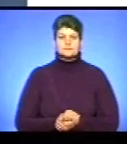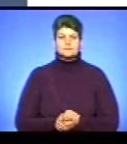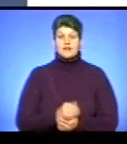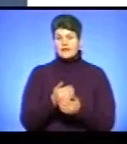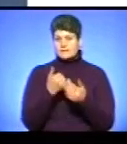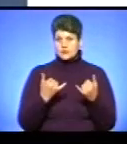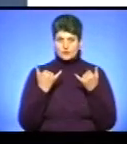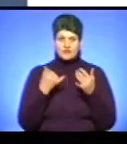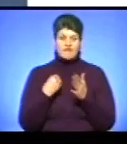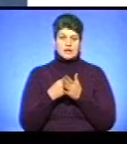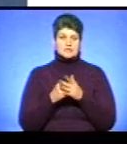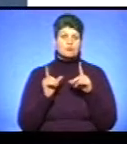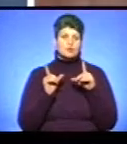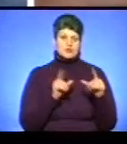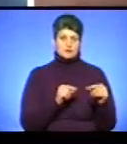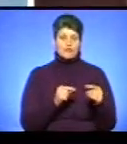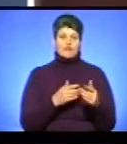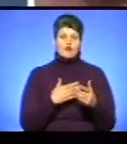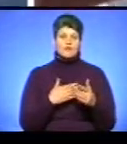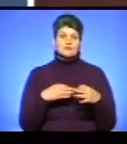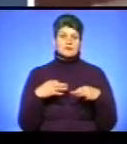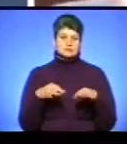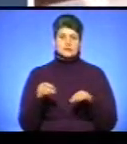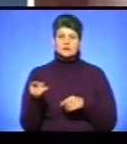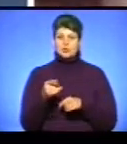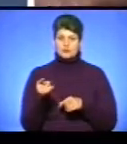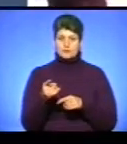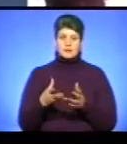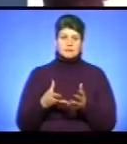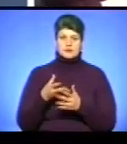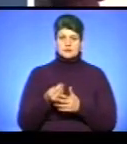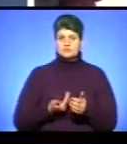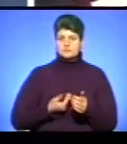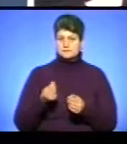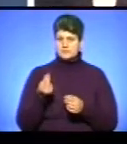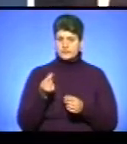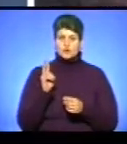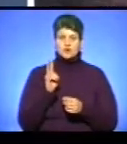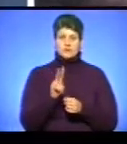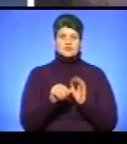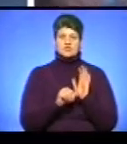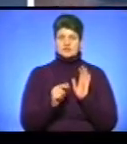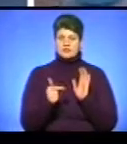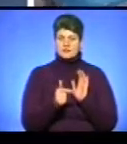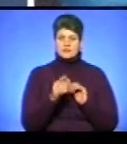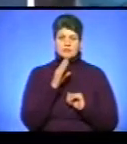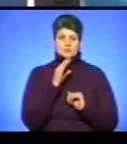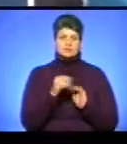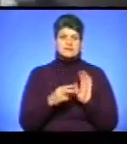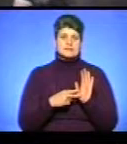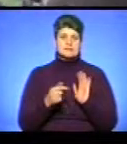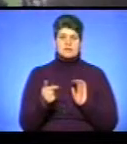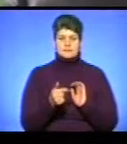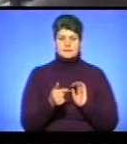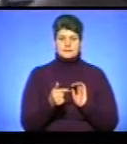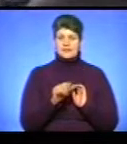Відсьогодні вартість проїзду у громадському транспорті Тернополя при розрахунку готівкою у тролейбусах 6 гривень, у маршрутках 7 гривень.